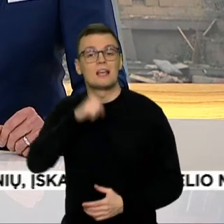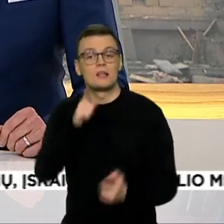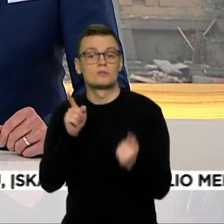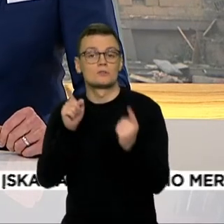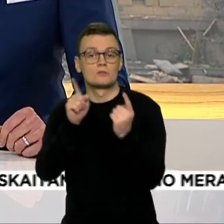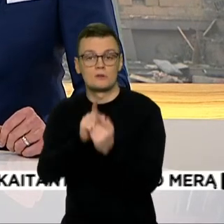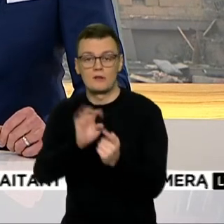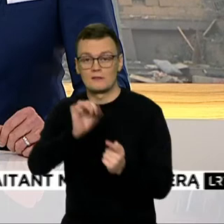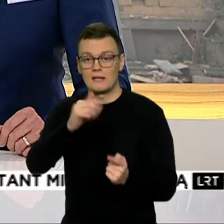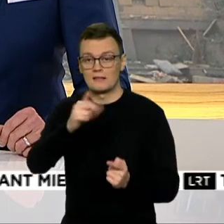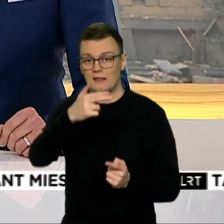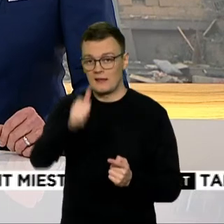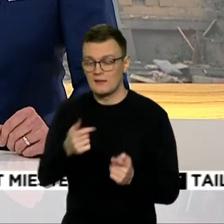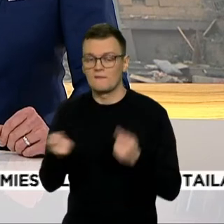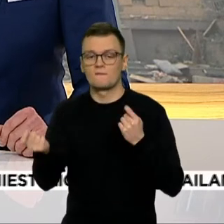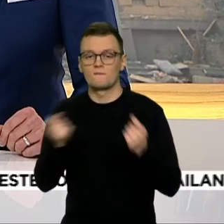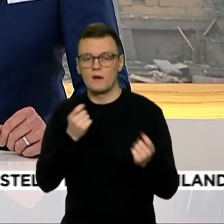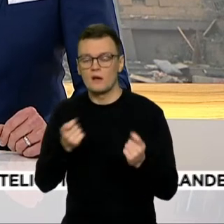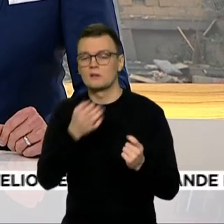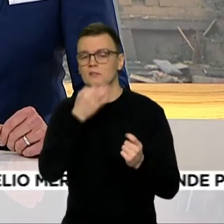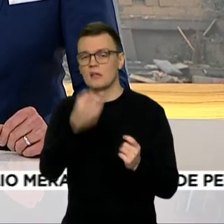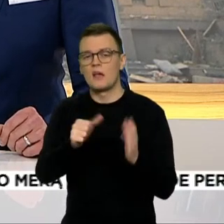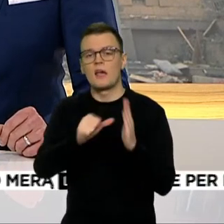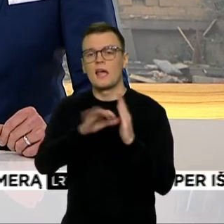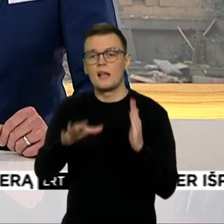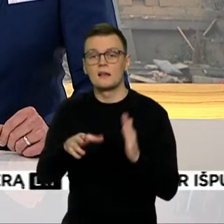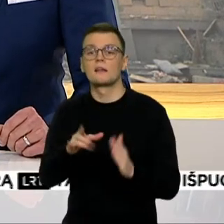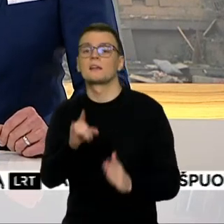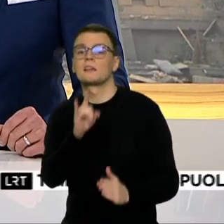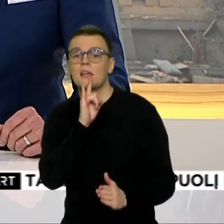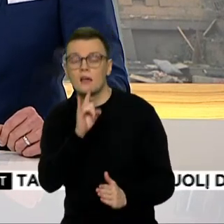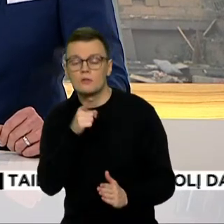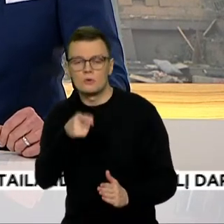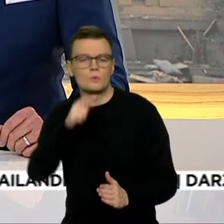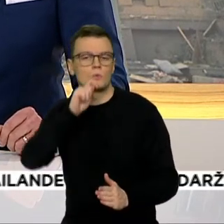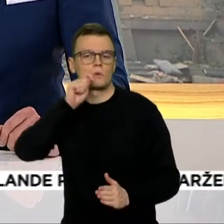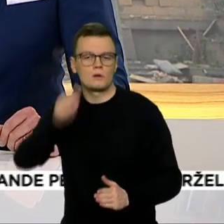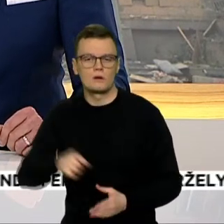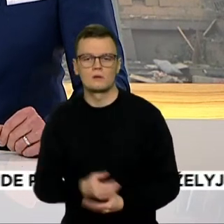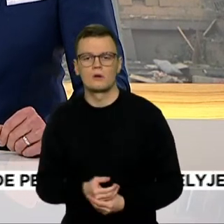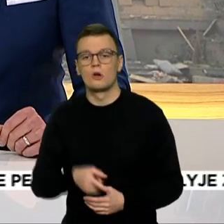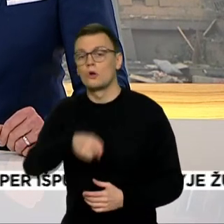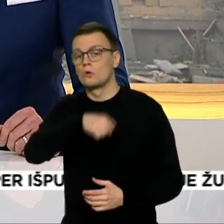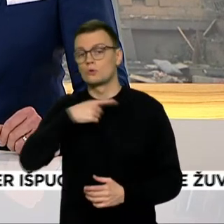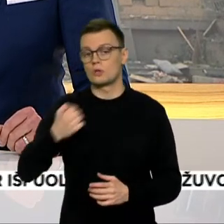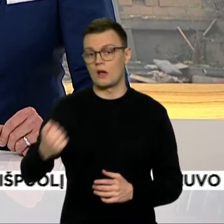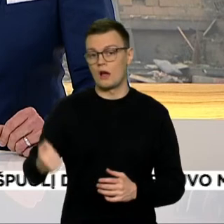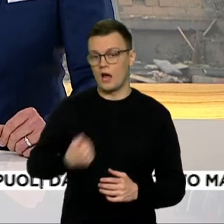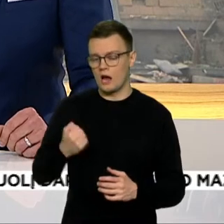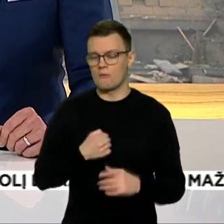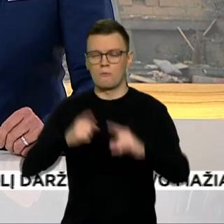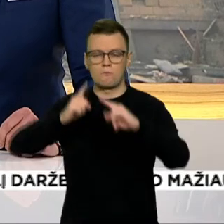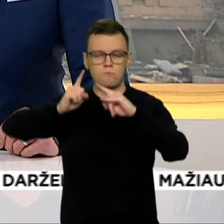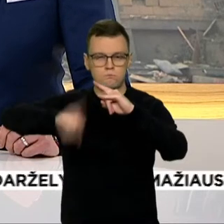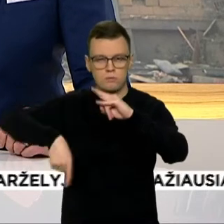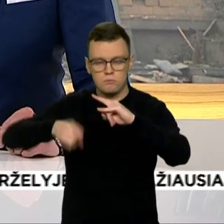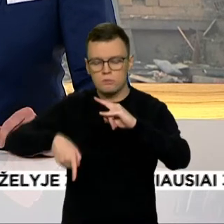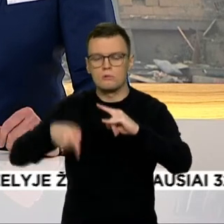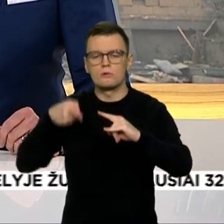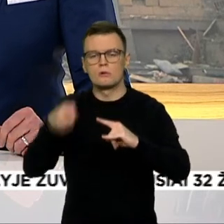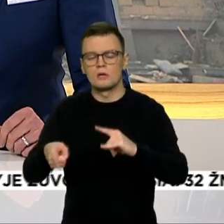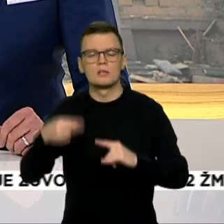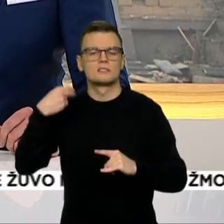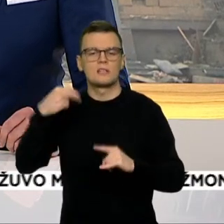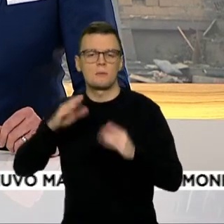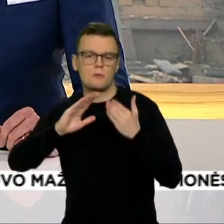Tatenos vadovas pabrėžia, kad elektrinė priklauso Ukrainai. Tuomet rūsų paėgus raketumės atakavo Zaporyžios miestą. Pranešama, kad išpolis nusinešė